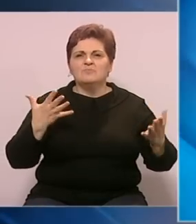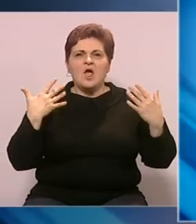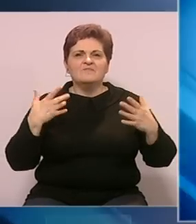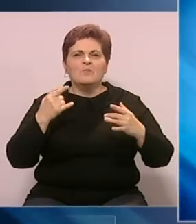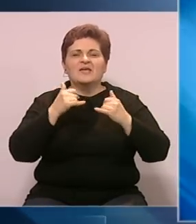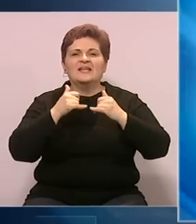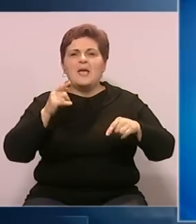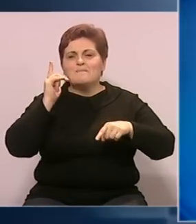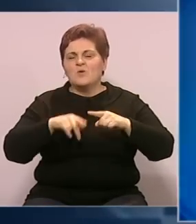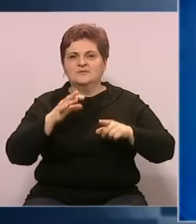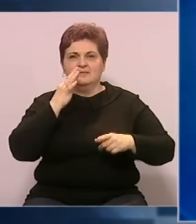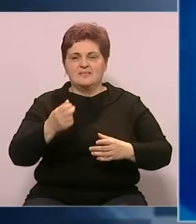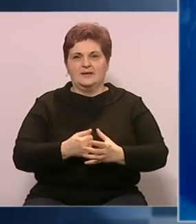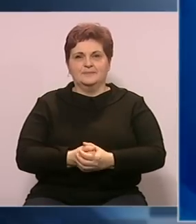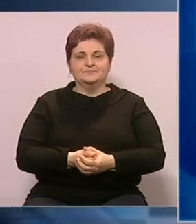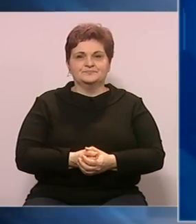odiše posljednjih dana.